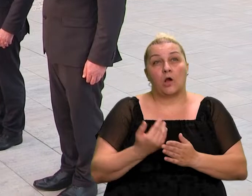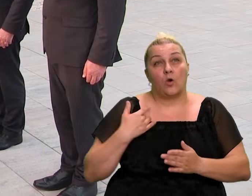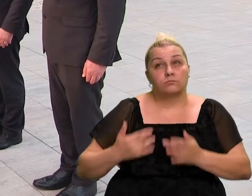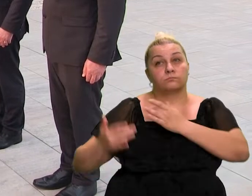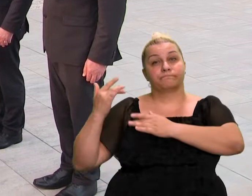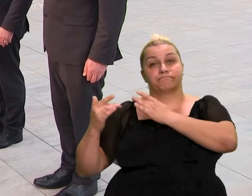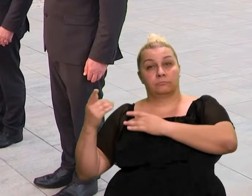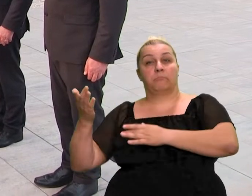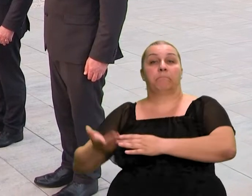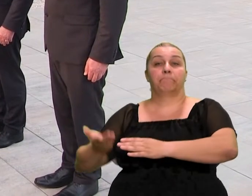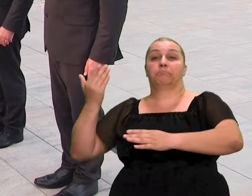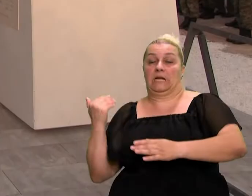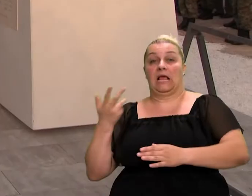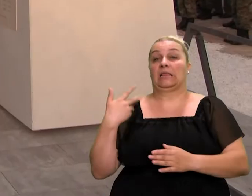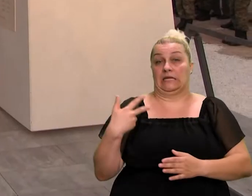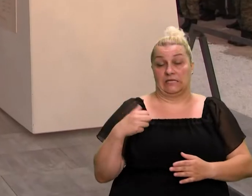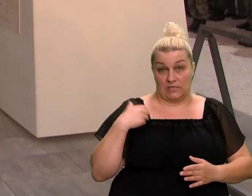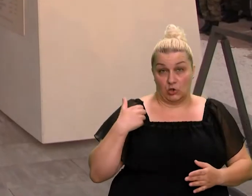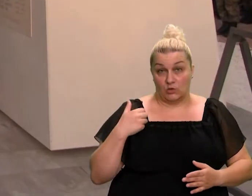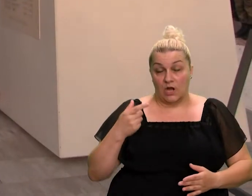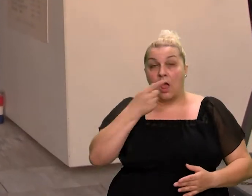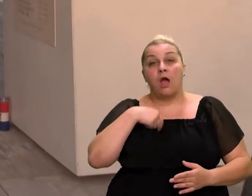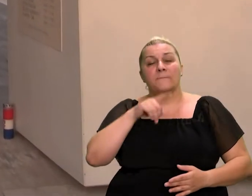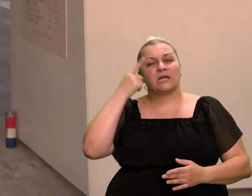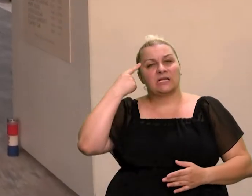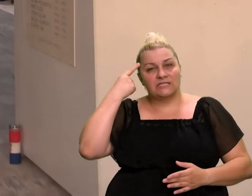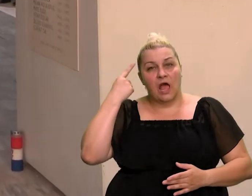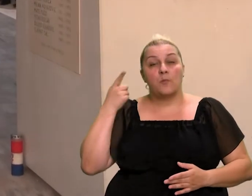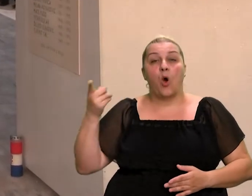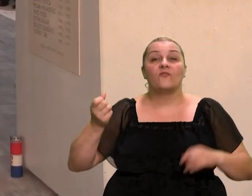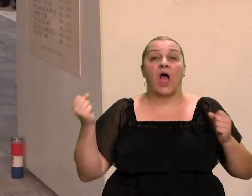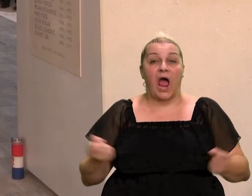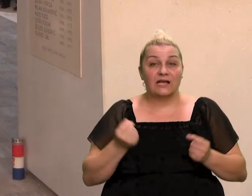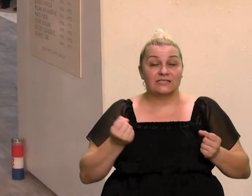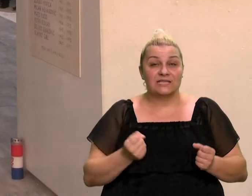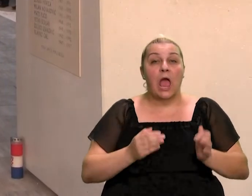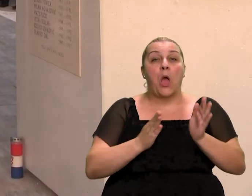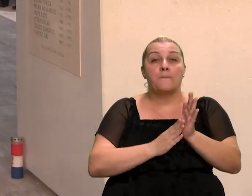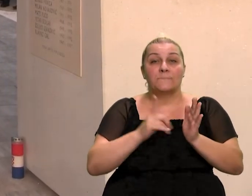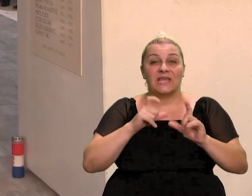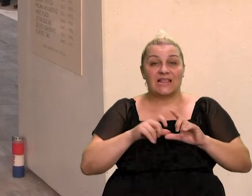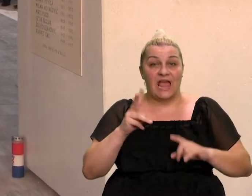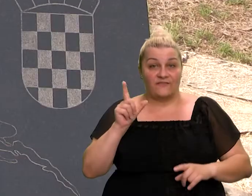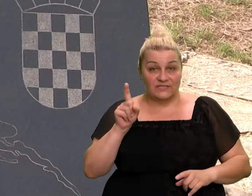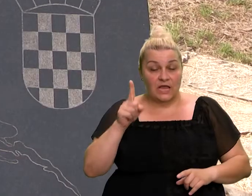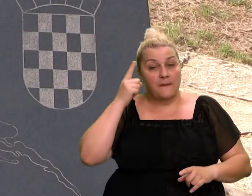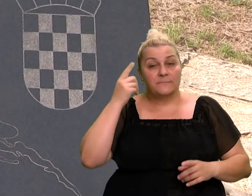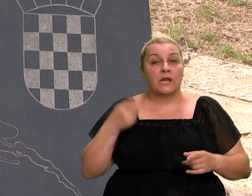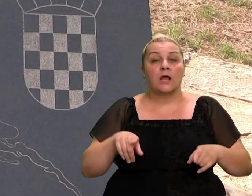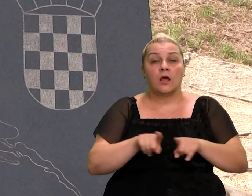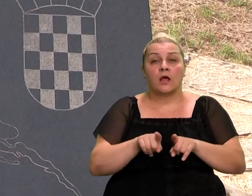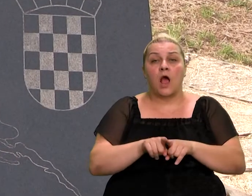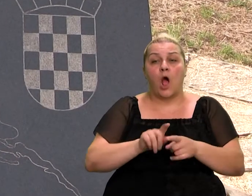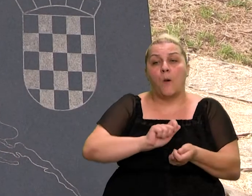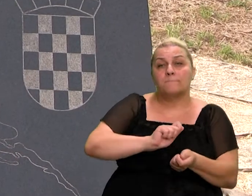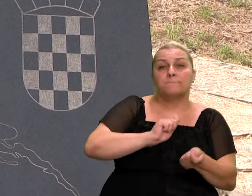ne nazad, 30 godina nazad, znamo da ta akcija Miljevci je bila prekretnica domovinskog rata. Znači, mi smo